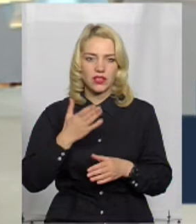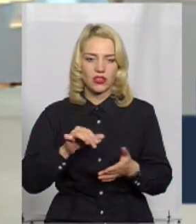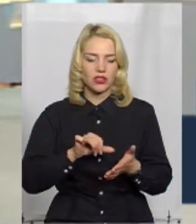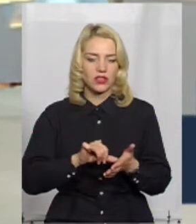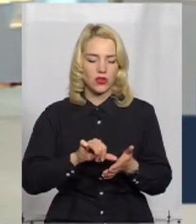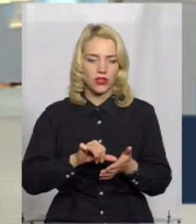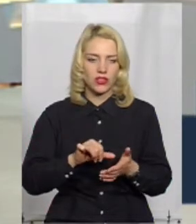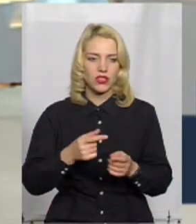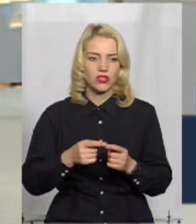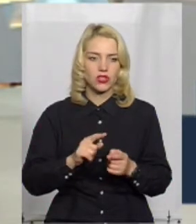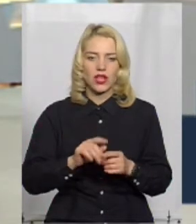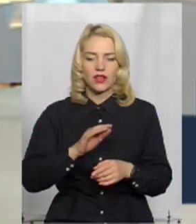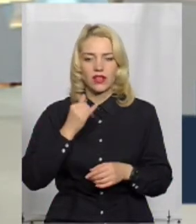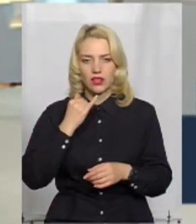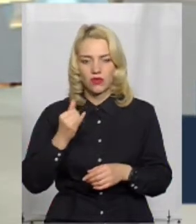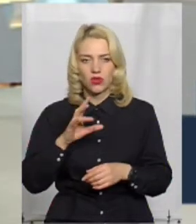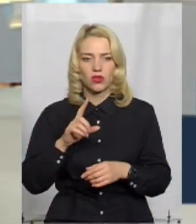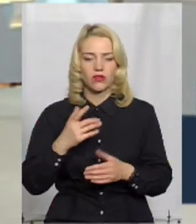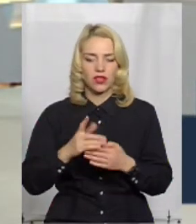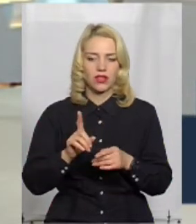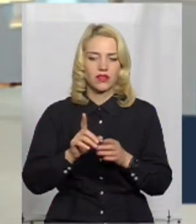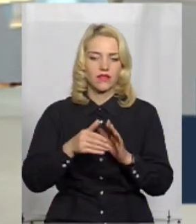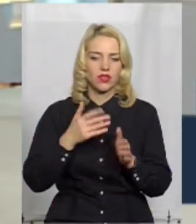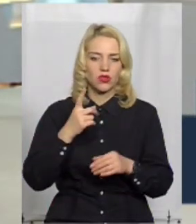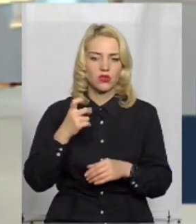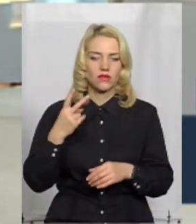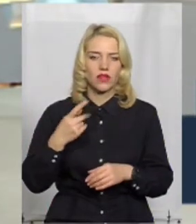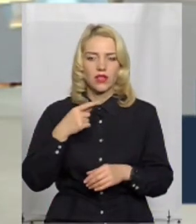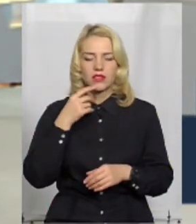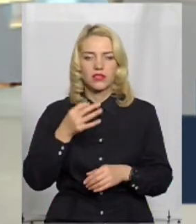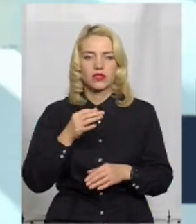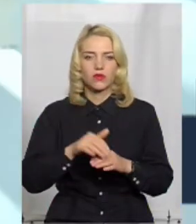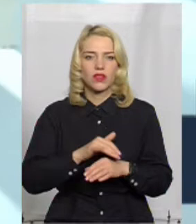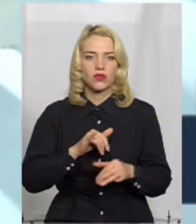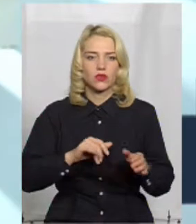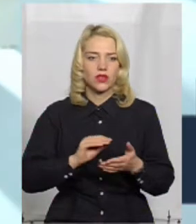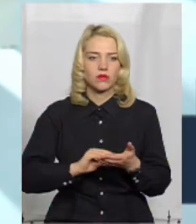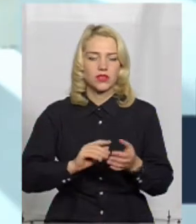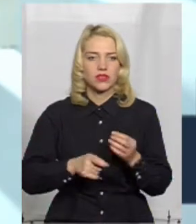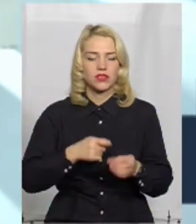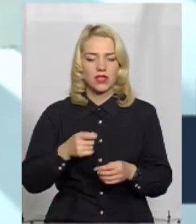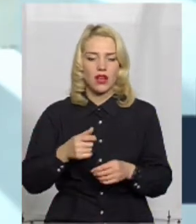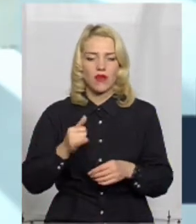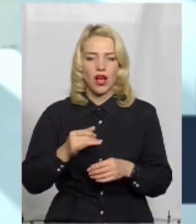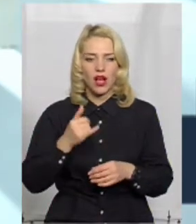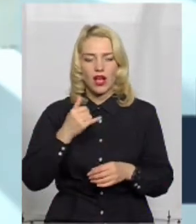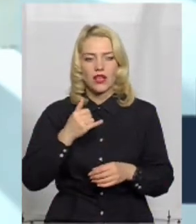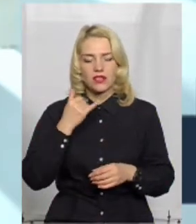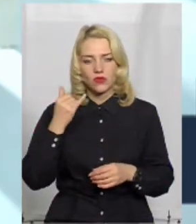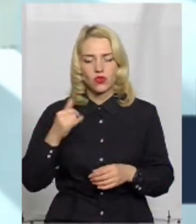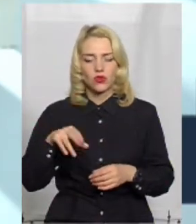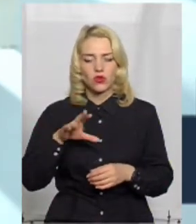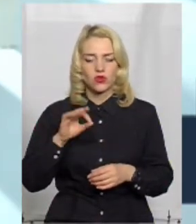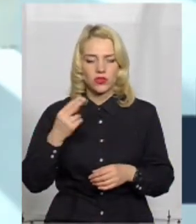поліцію, тому що у нас і такі є виклики, по 102. Скажіть, будь ласка, куди мені написати отаку-таку заяву? А йдуть безпосередньо, чи телефонують до цього соціальної перемовники,